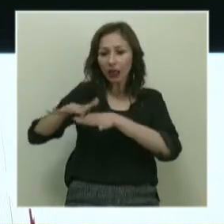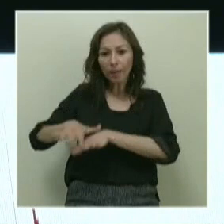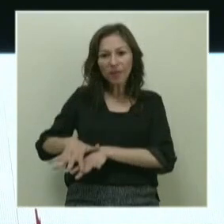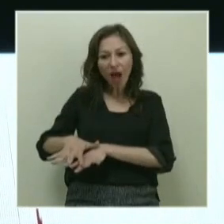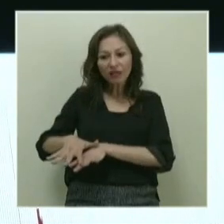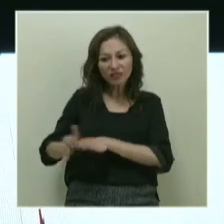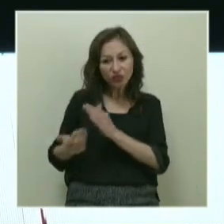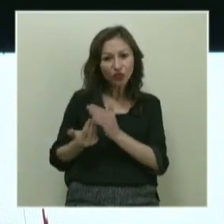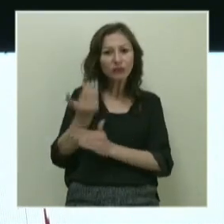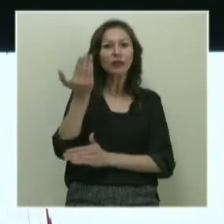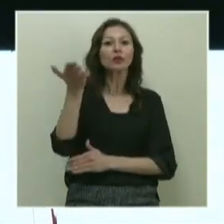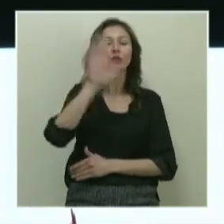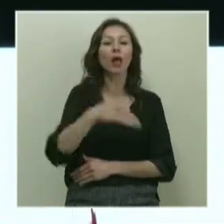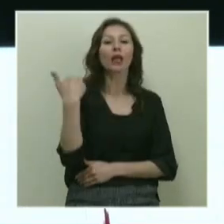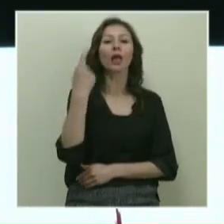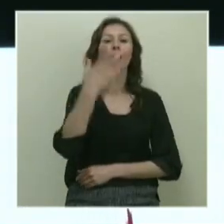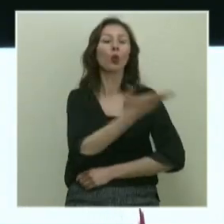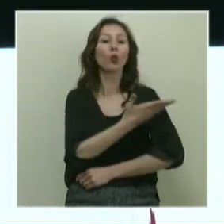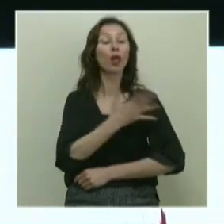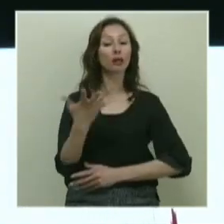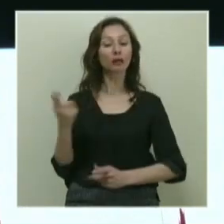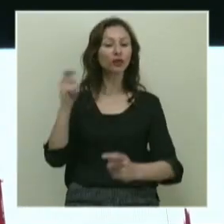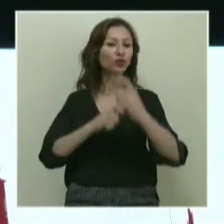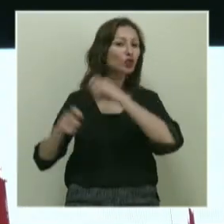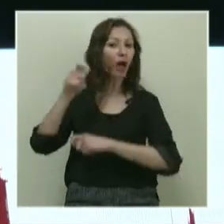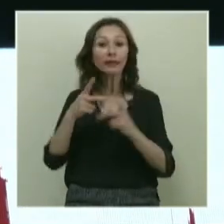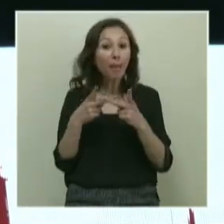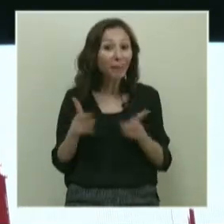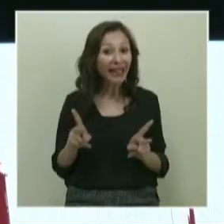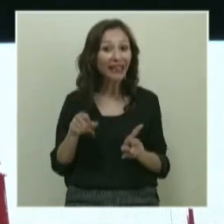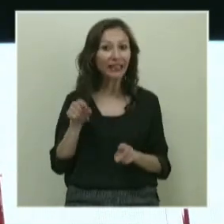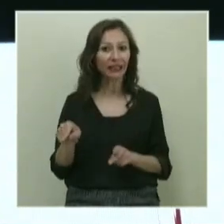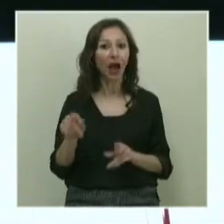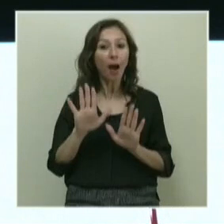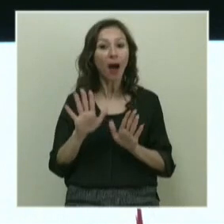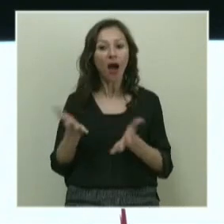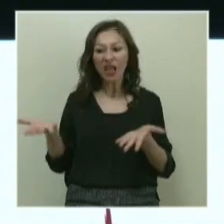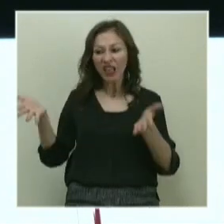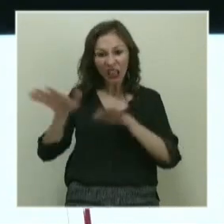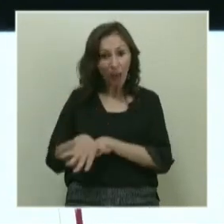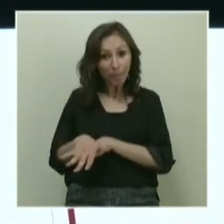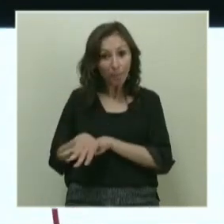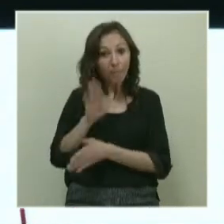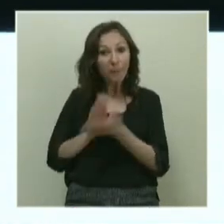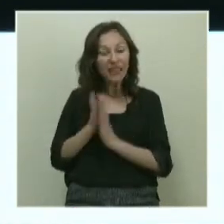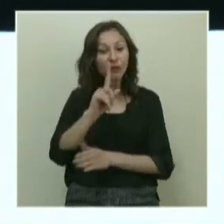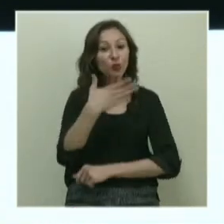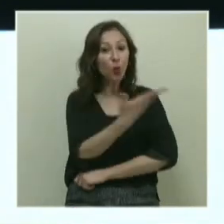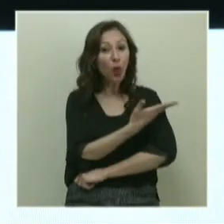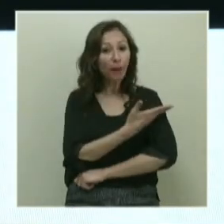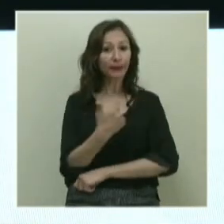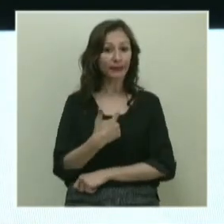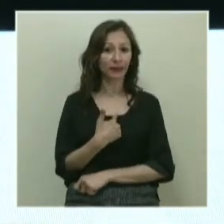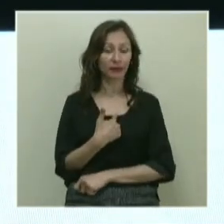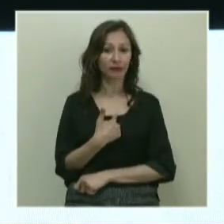çıktıktan sonra yeni bir ülke nasıl inşa edilebilir? Ama yıkımı bitirmiş ve ülkemizi